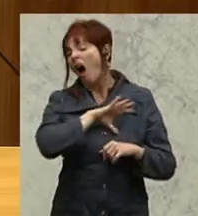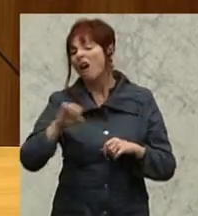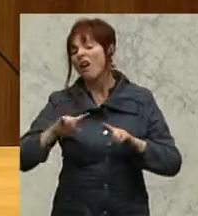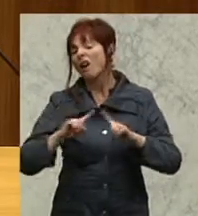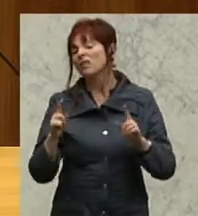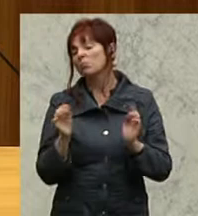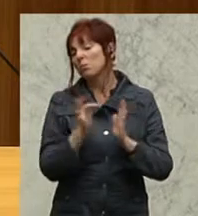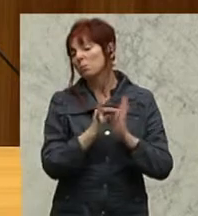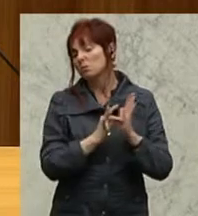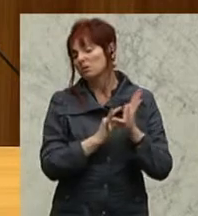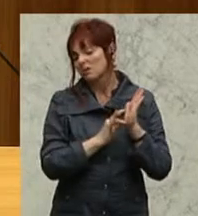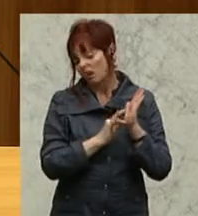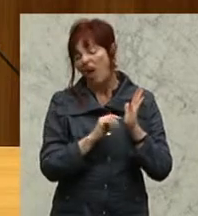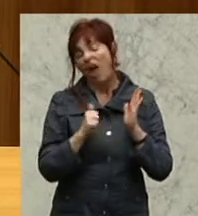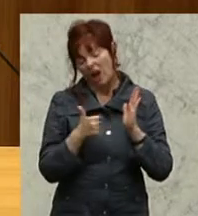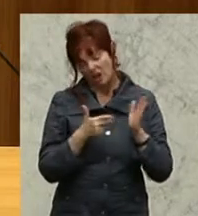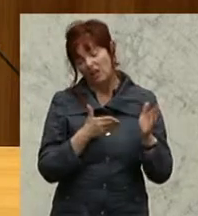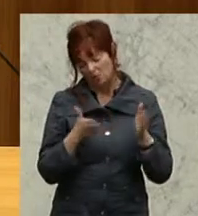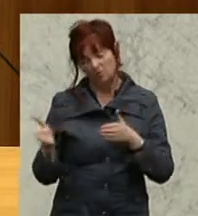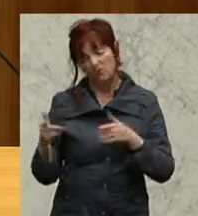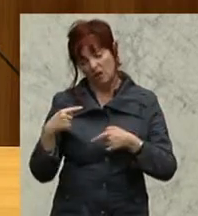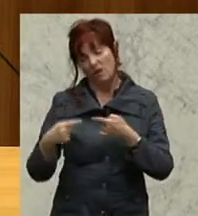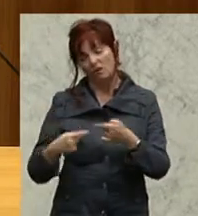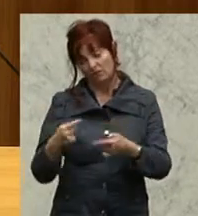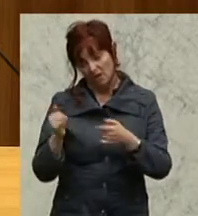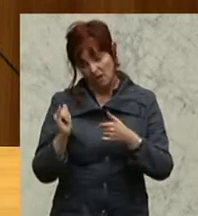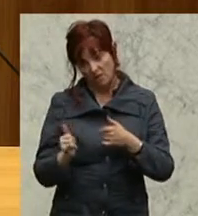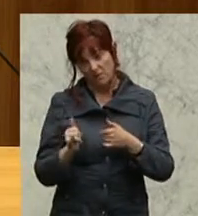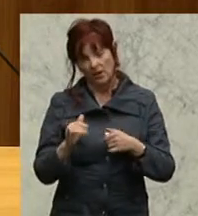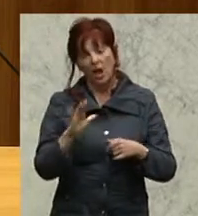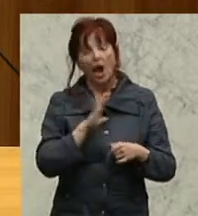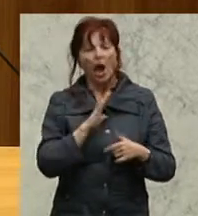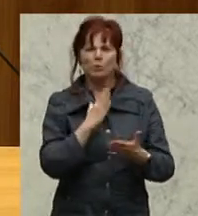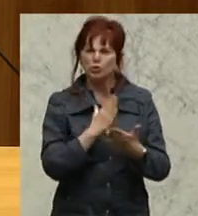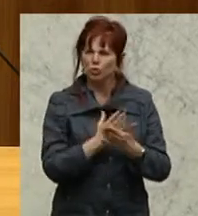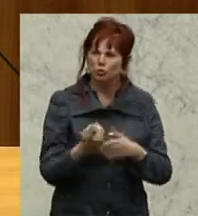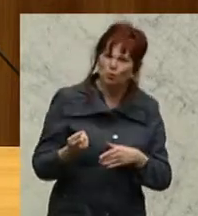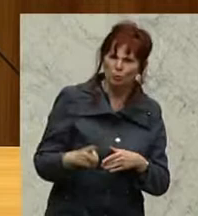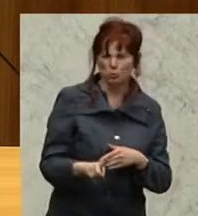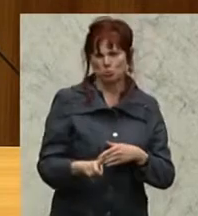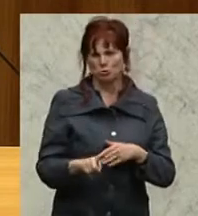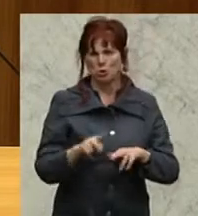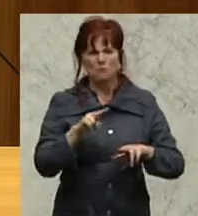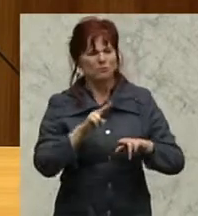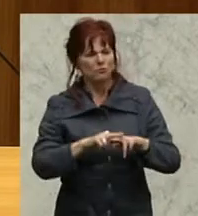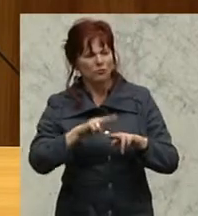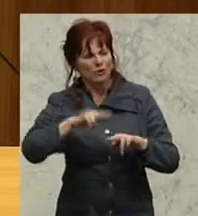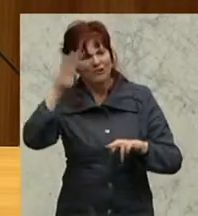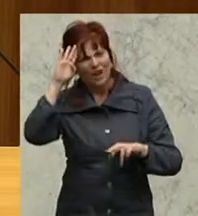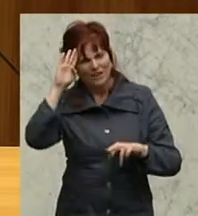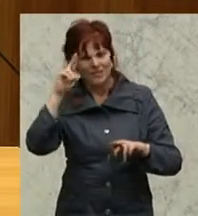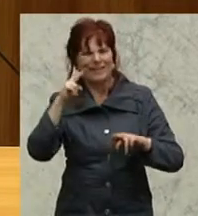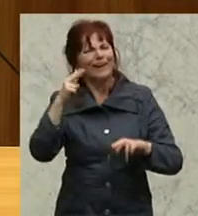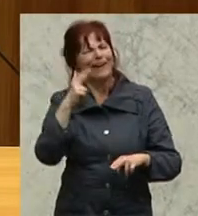da ist einiges daneben gegangen. Aber es ist auch kennzeichnend, wenn man weiß und den Kollegen Luger kennt, dass er